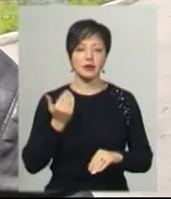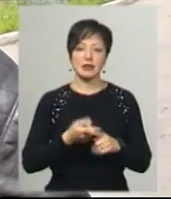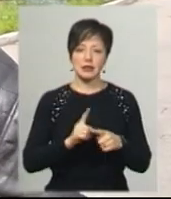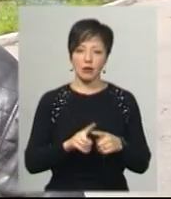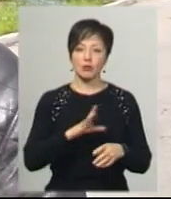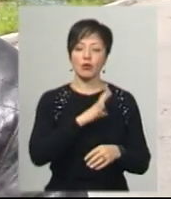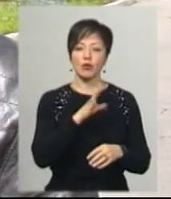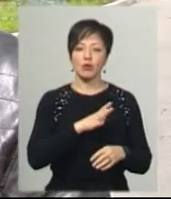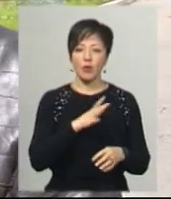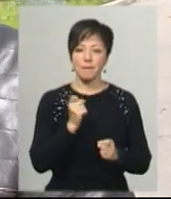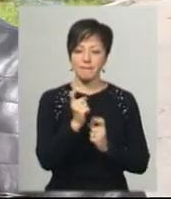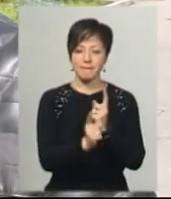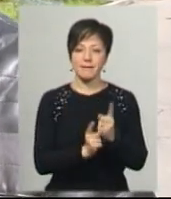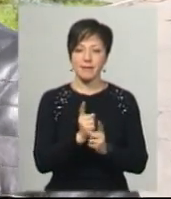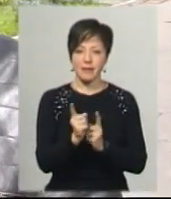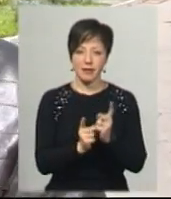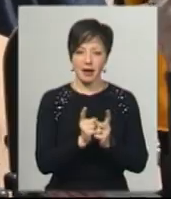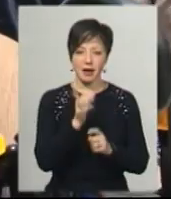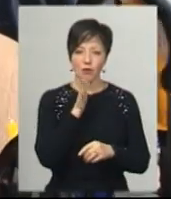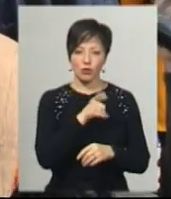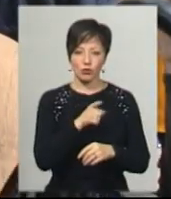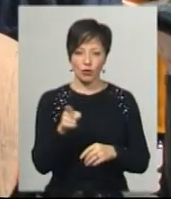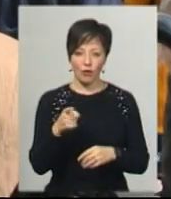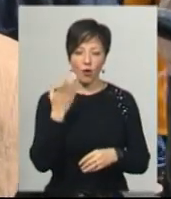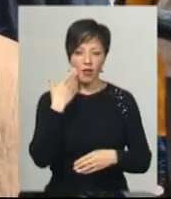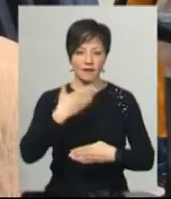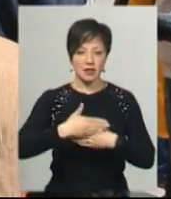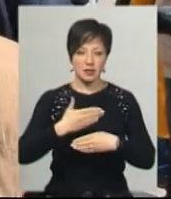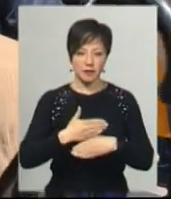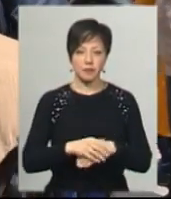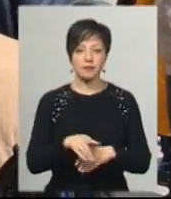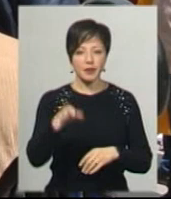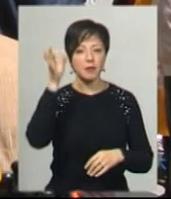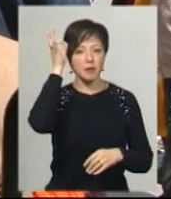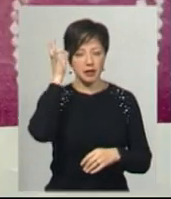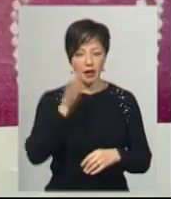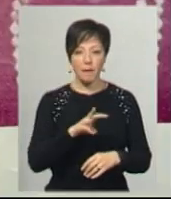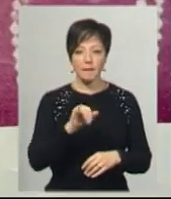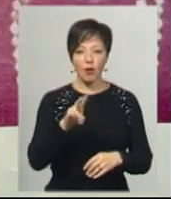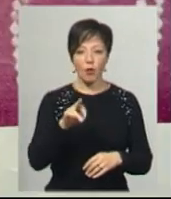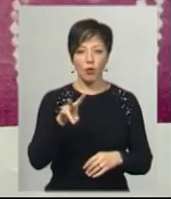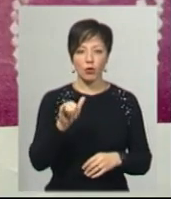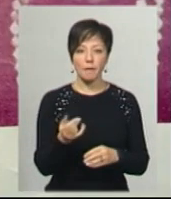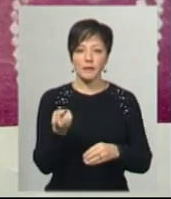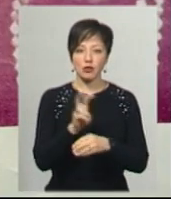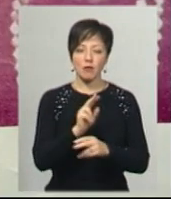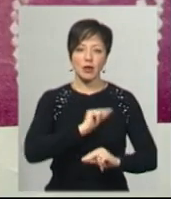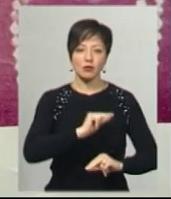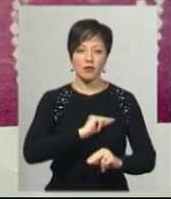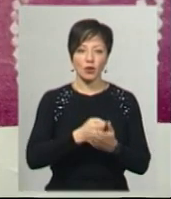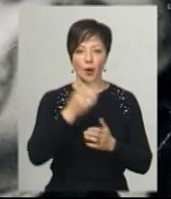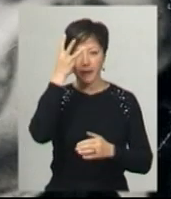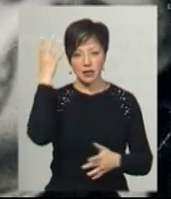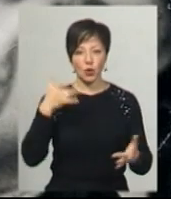це вже було за час перебудови, коли вистава йшла. Олег Чумаченко пам'ятає Миколу Нелюбу ще з часів, коли той прийшов працювати до